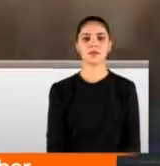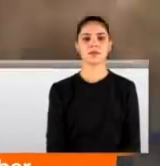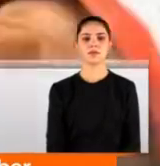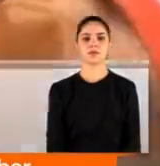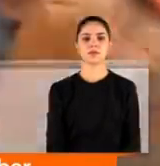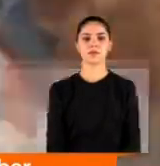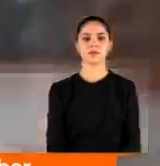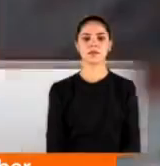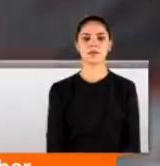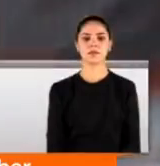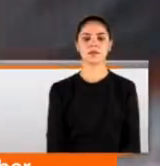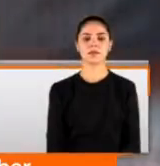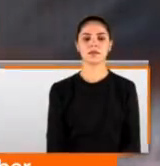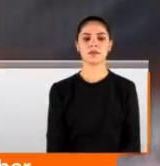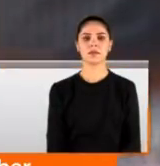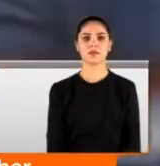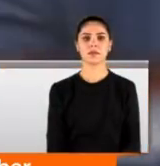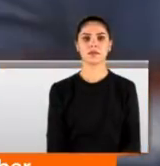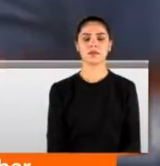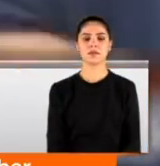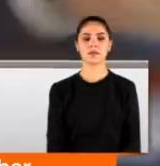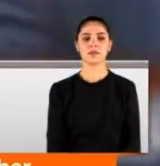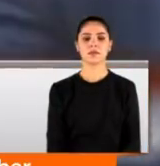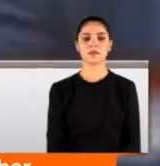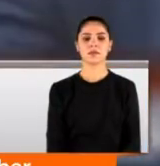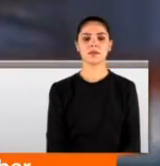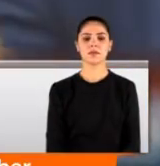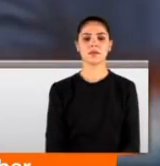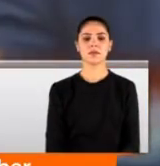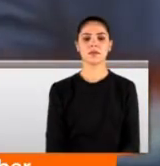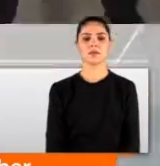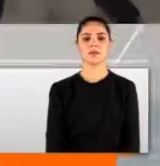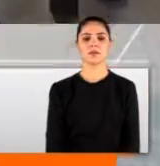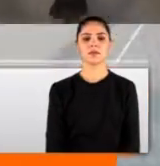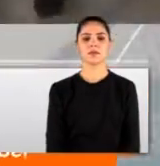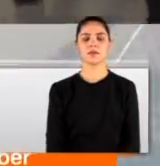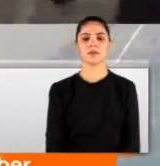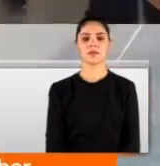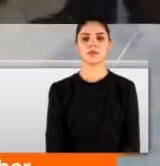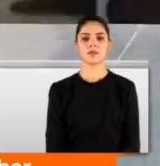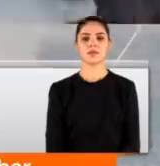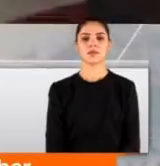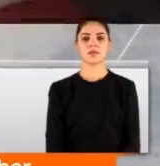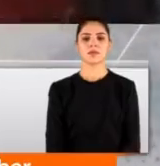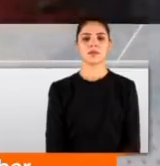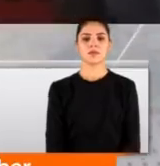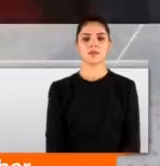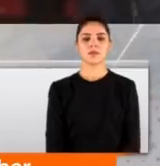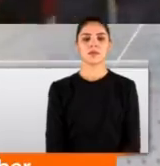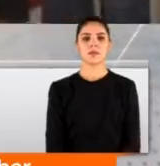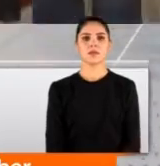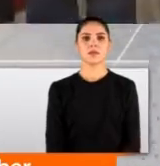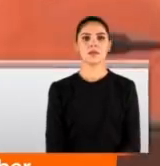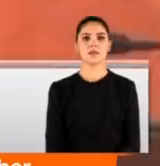kol kola yürümeye devam ediyor. Onun heykelini dikeceğim diyen adamın terörist olarak ifade edilmesi son